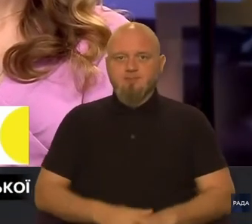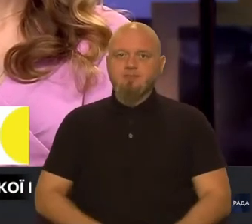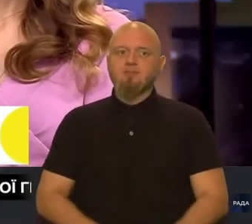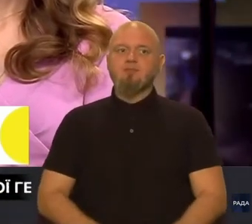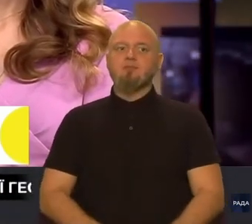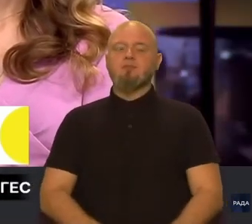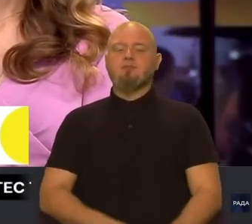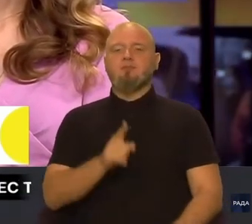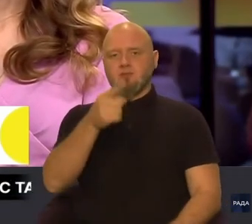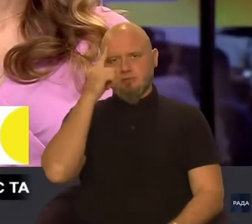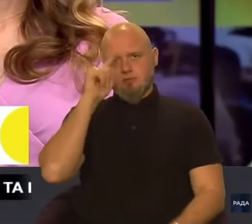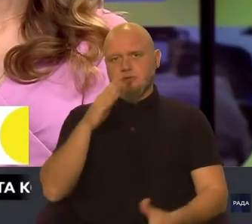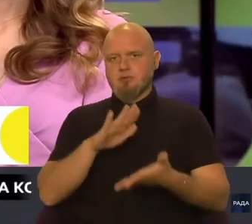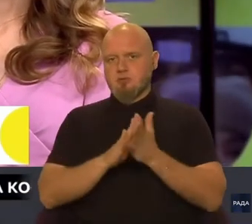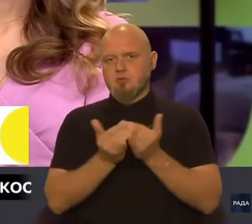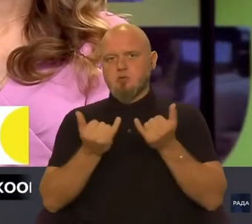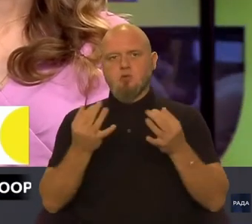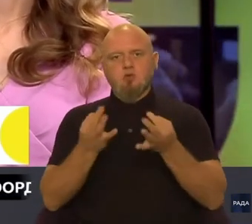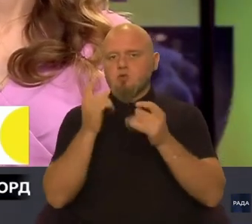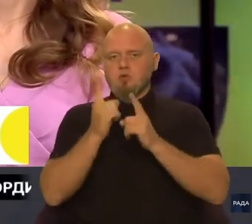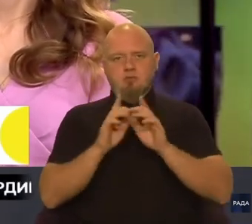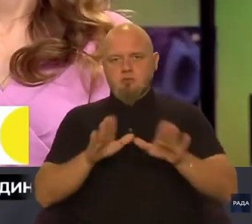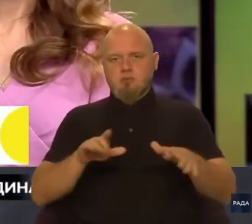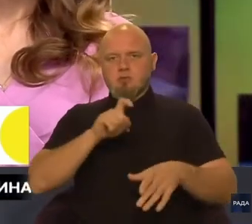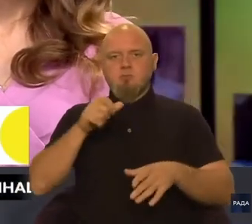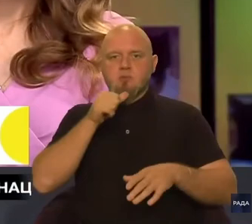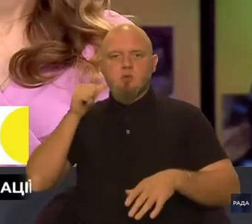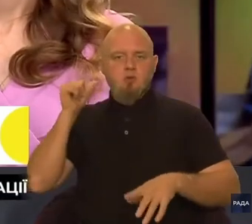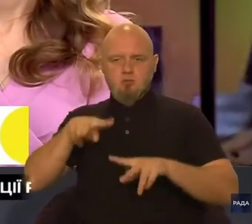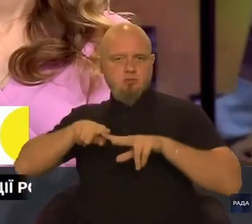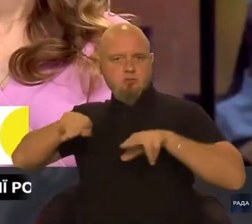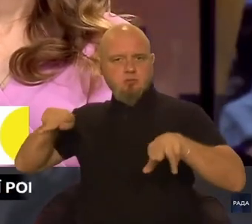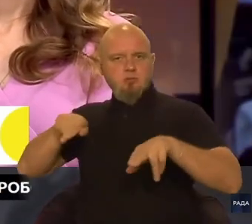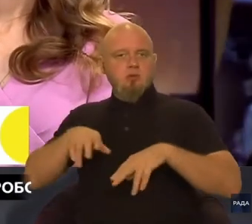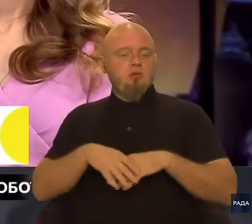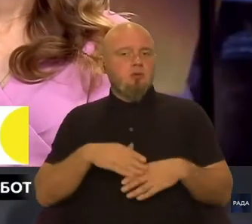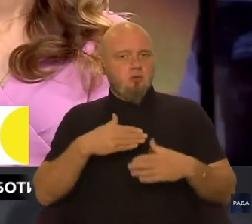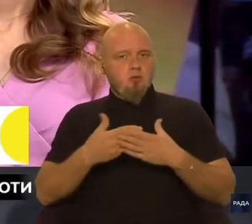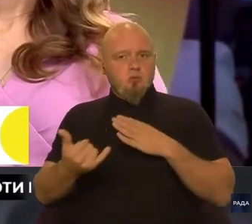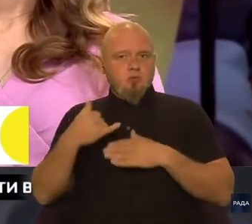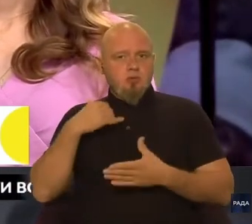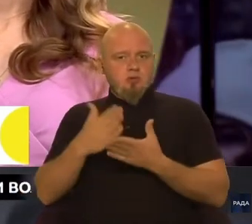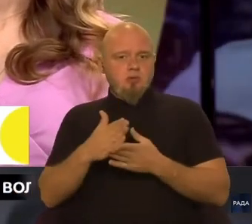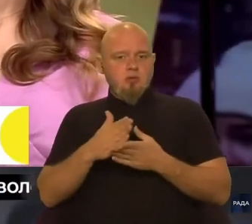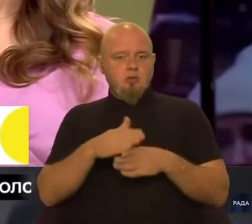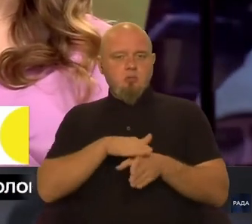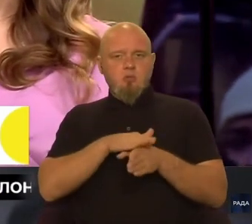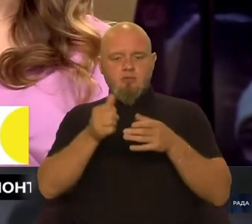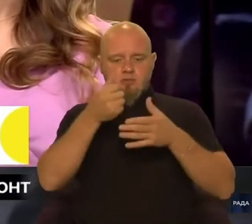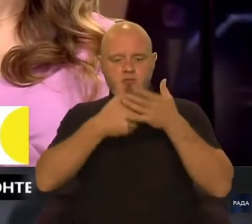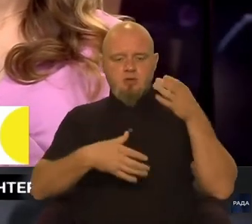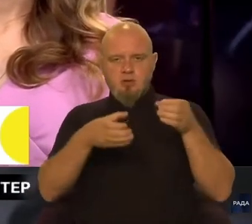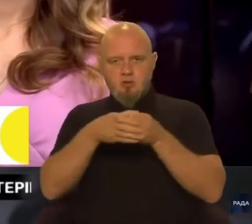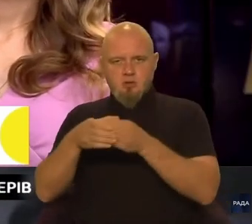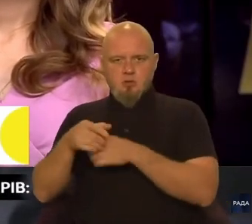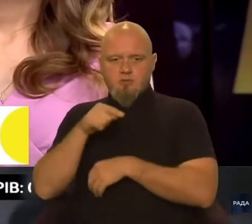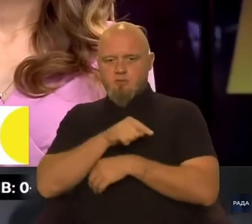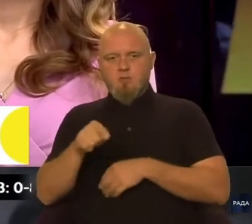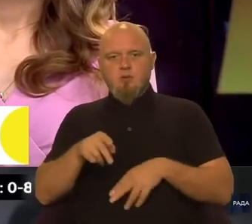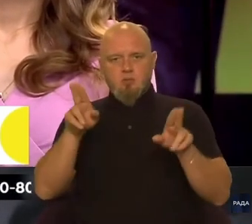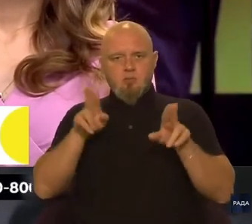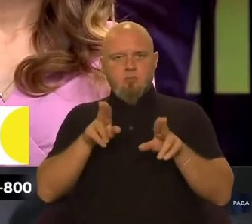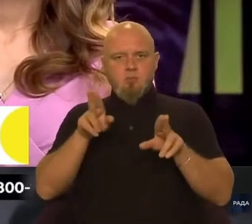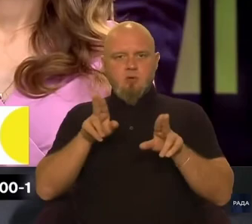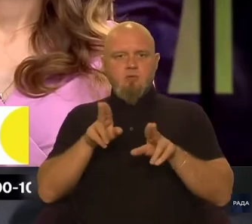Ви знаєте, станом на сьогодні нічого не змінилося з минулого року. Тобто, у нас є повний перелік категорій, і вони в правилах